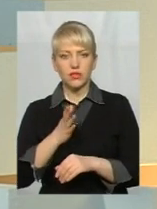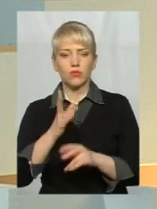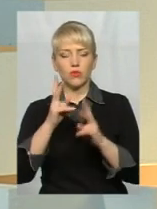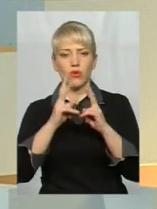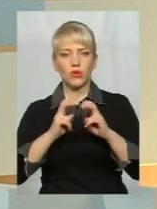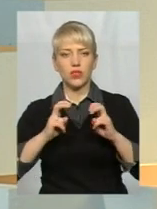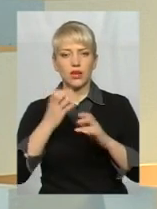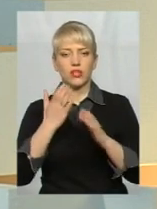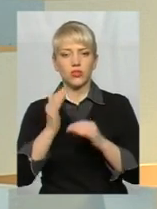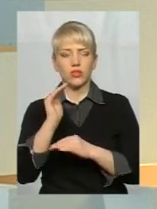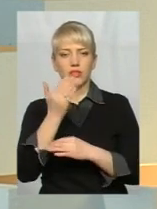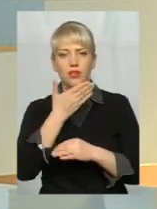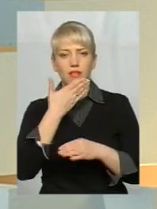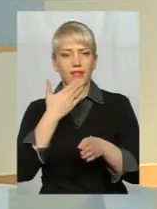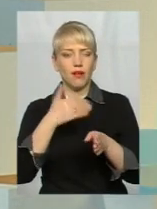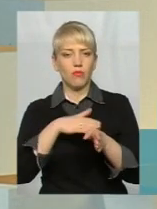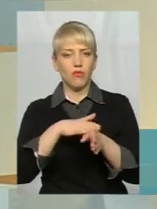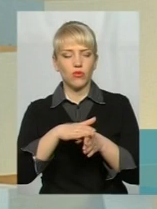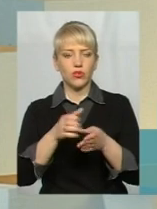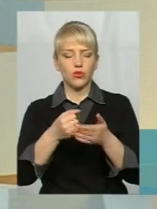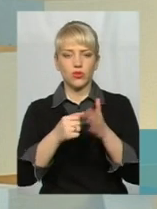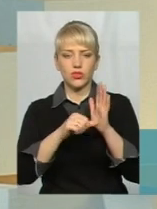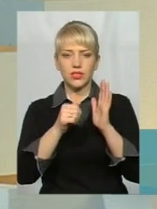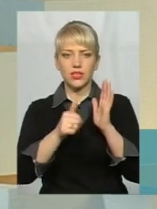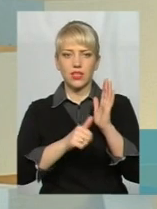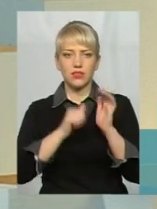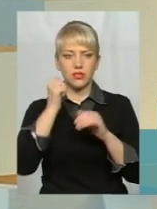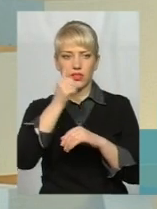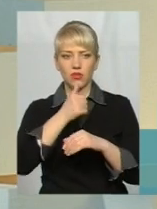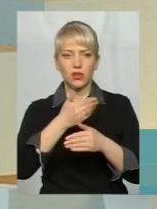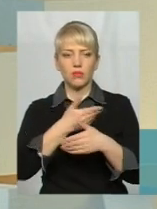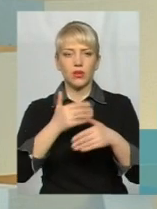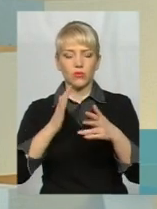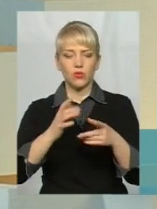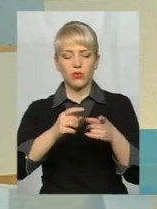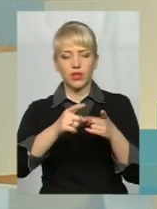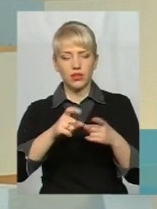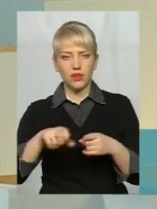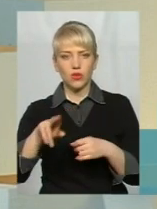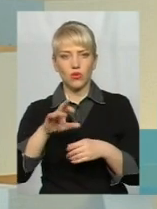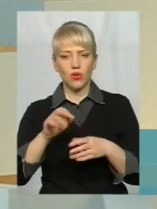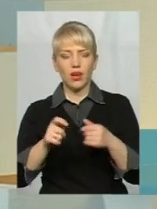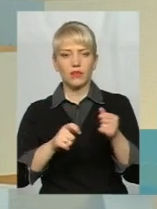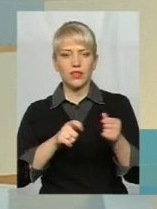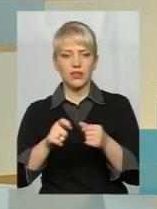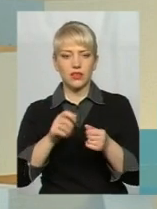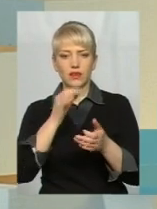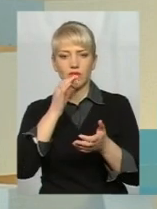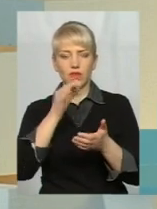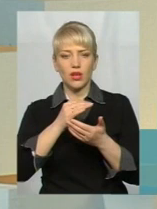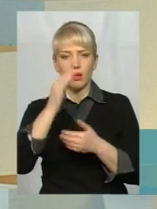дитина неповнолітня до 16 років, тоді ми будемо притягувати до адміністративної відповідальності батьків.